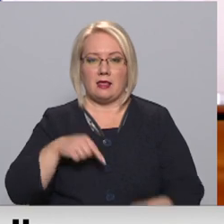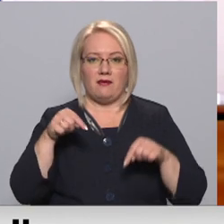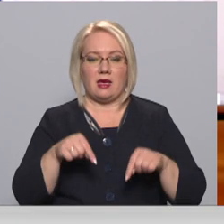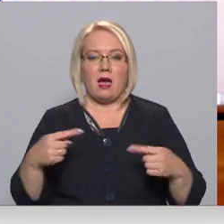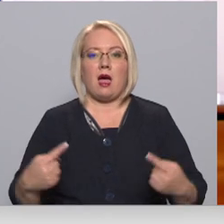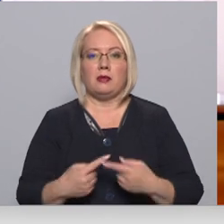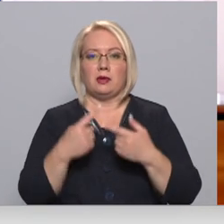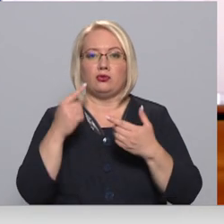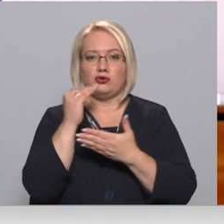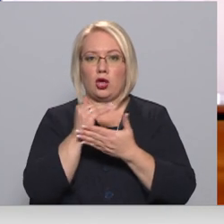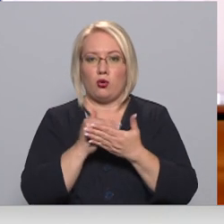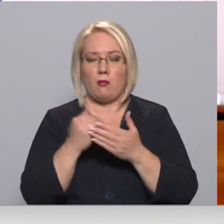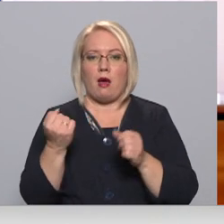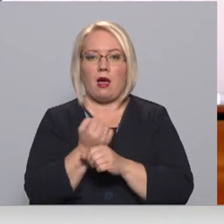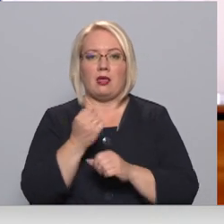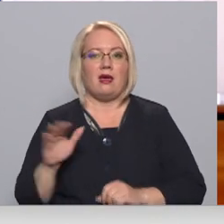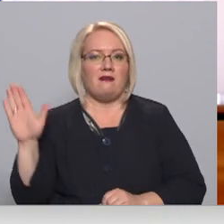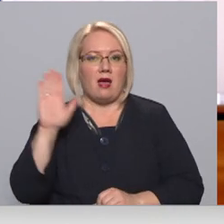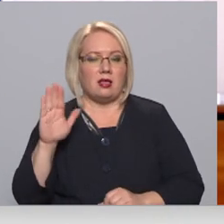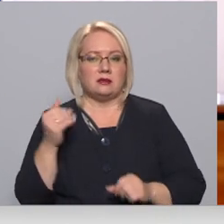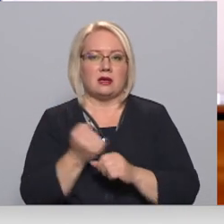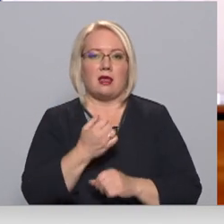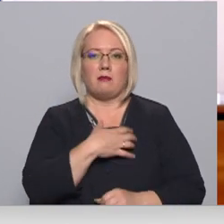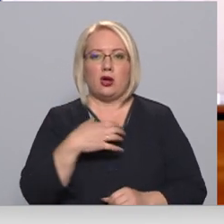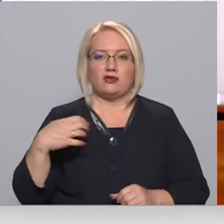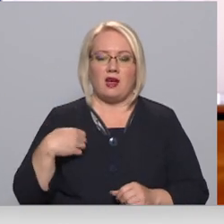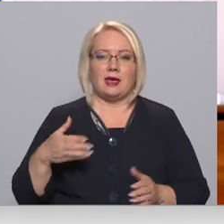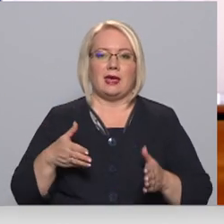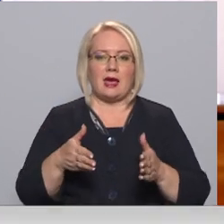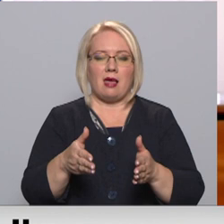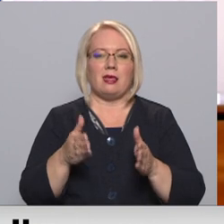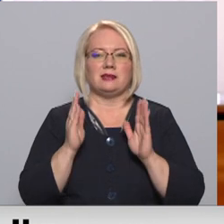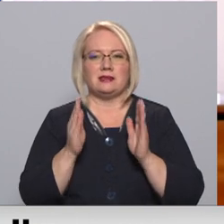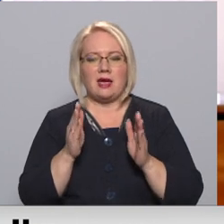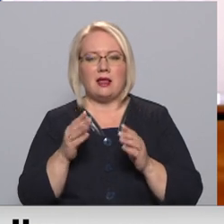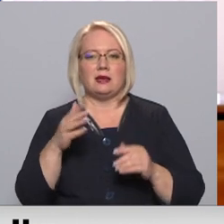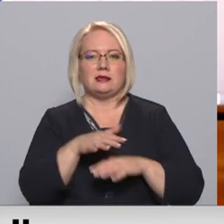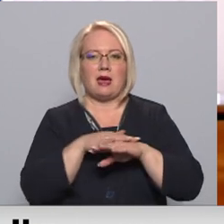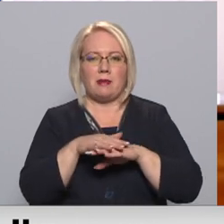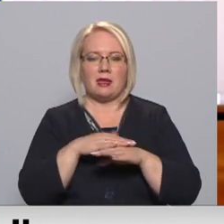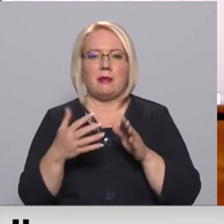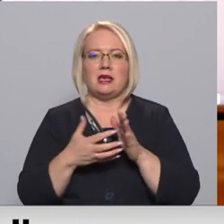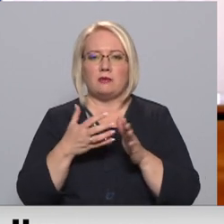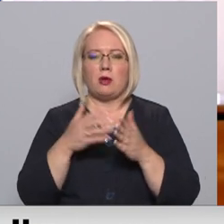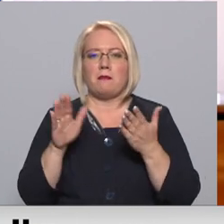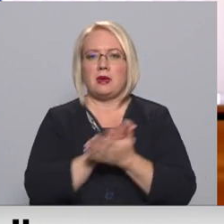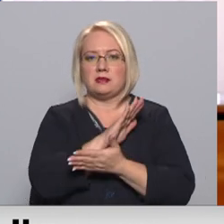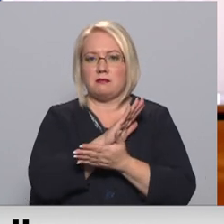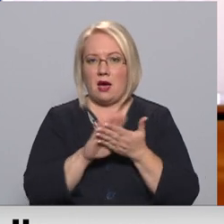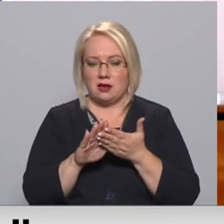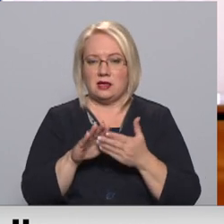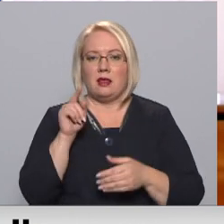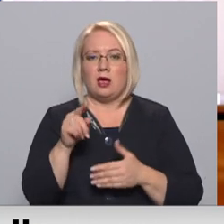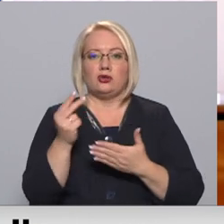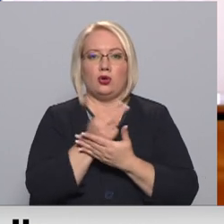likumam gan valsts, gan pašvaldību ielas un ceļi sabiedrībai ir lietojami bez maksas. Tas